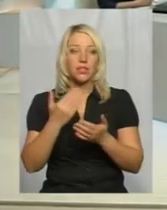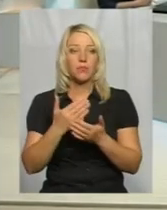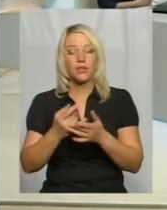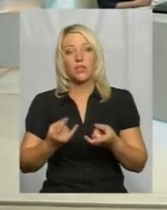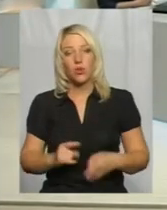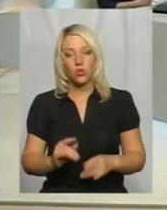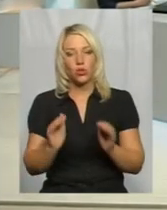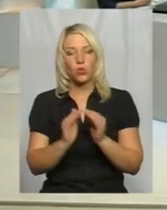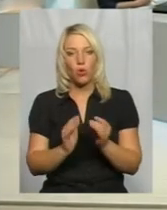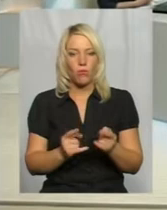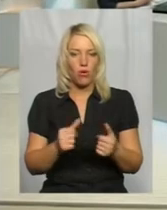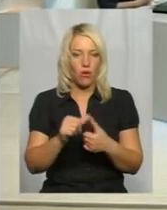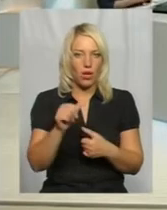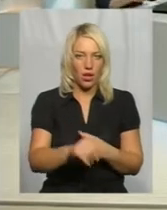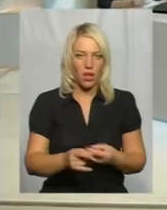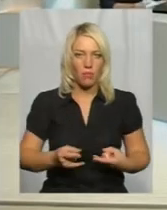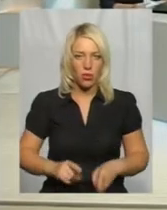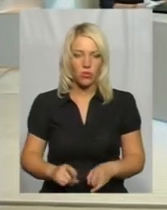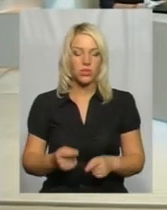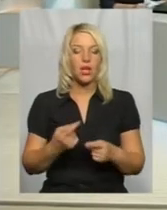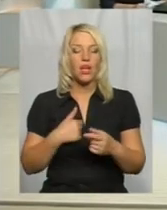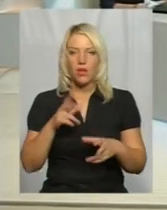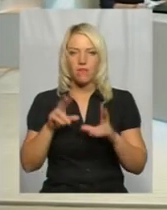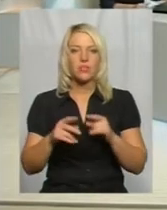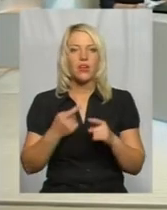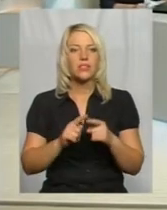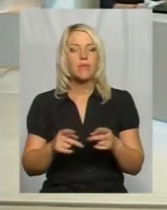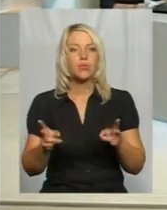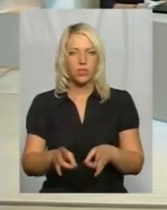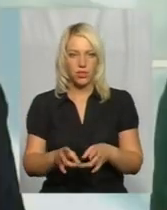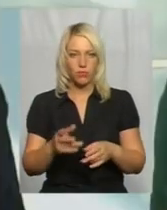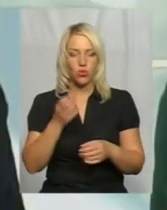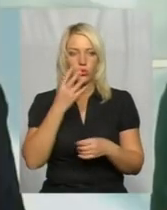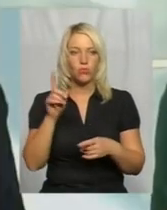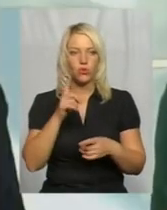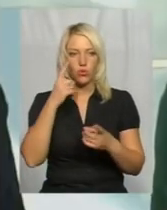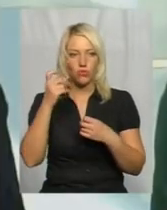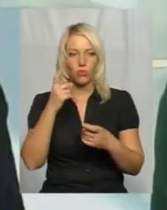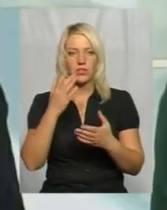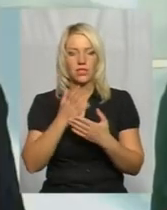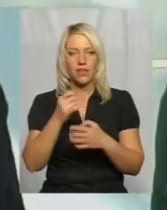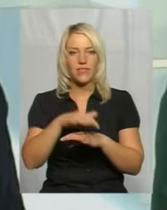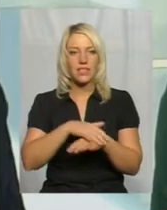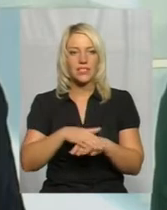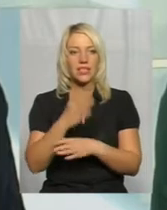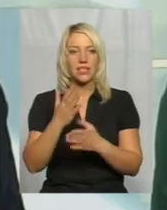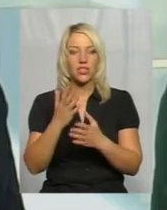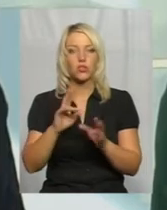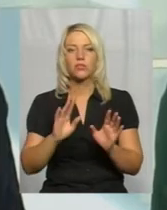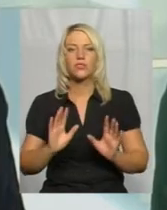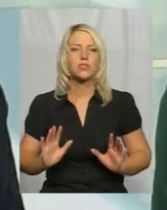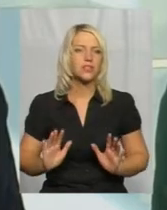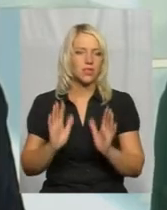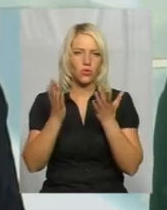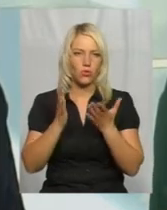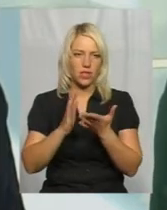окремо. І я вважаю, що це потрібно, і добре, що інформація йде в населення, тому що якщо навіть стається ситуація в